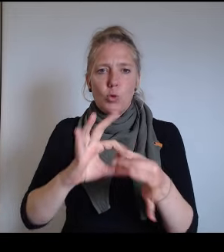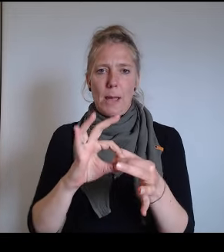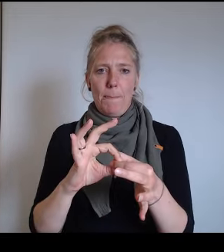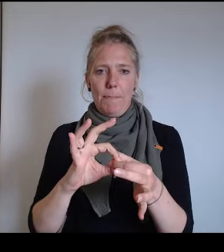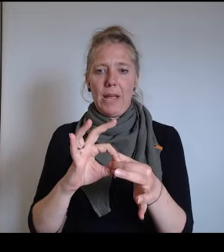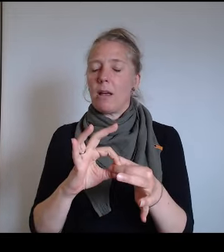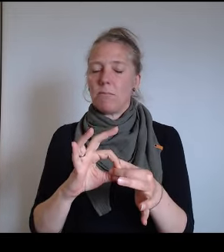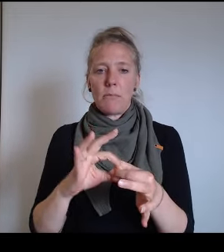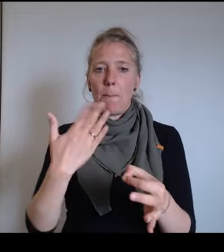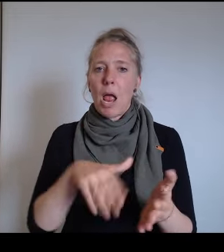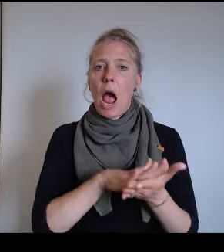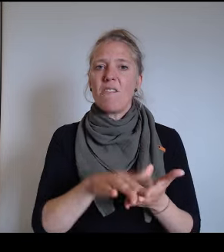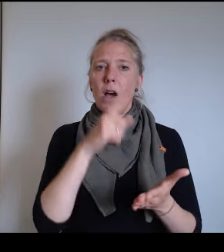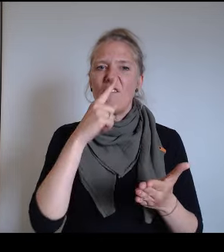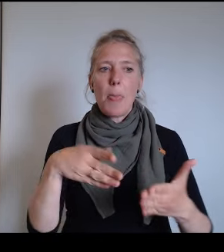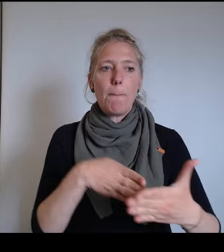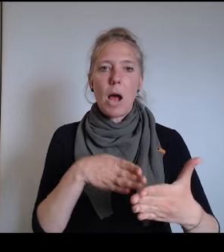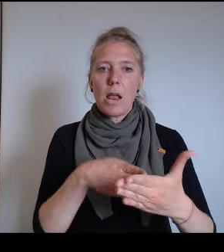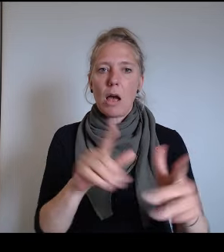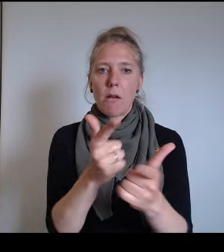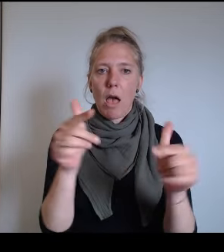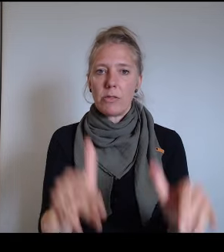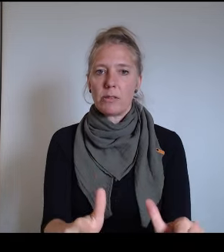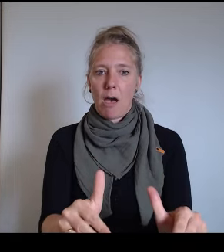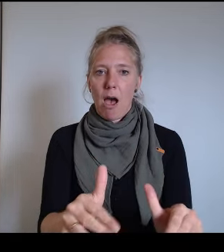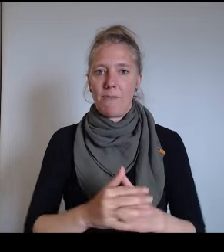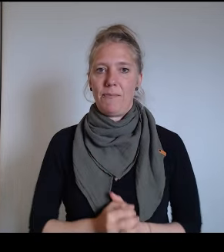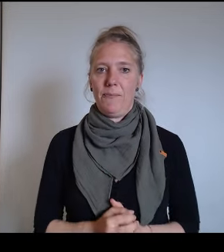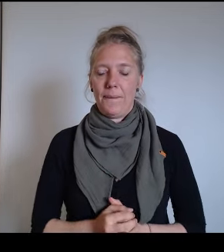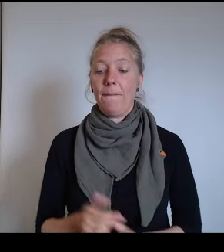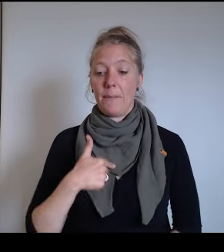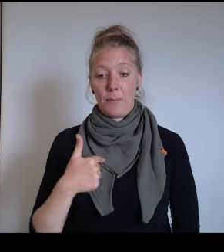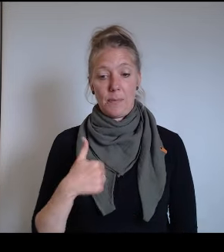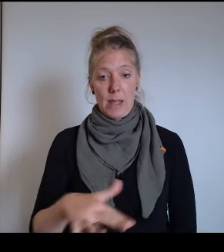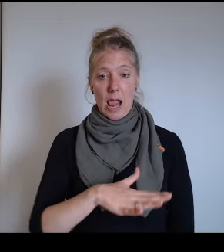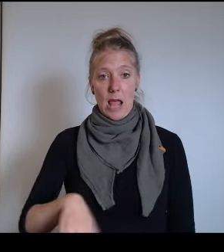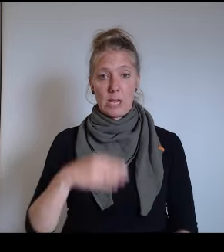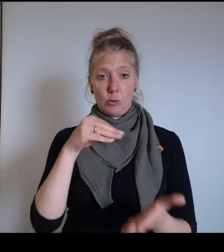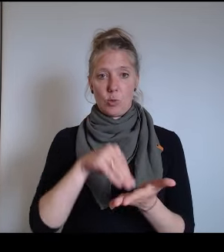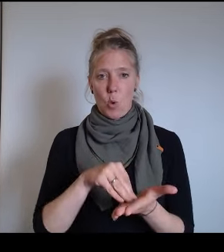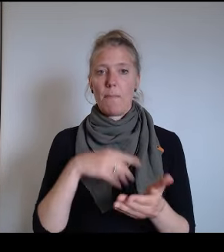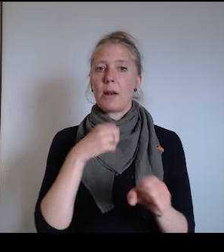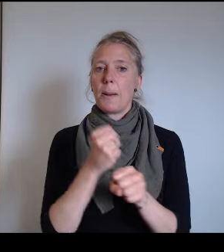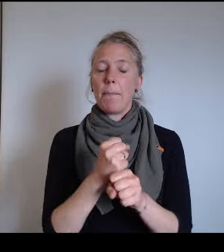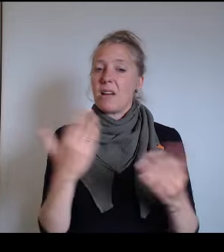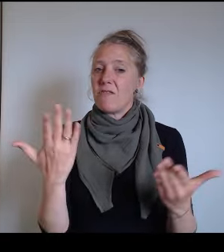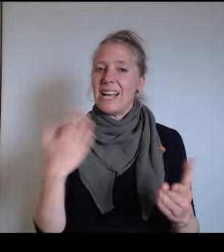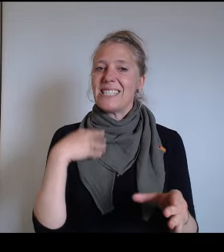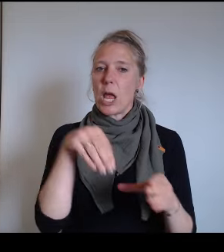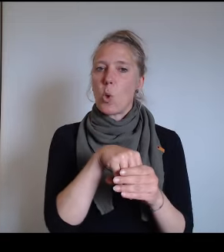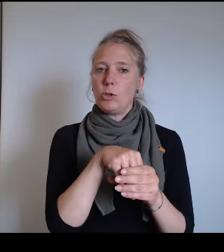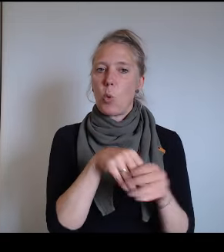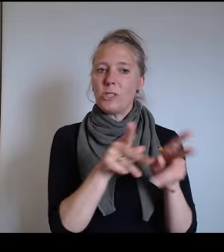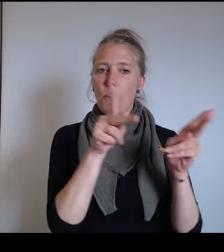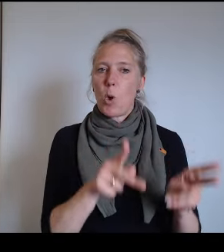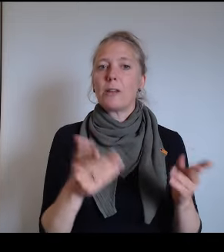Das geht umso leichter, je weniger Barrieren es gibt. Wir als Landkreis Neumarkt schaffen das mit